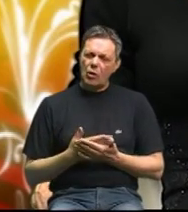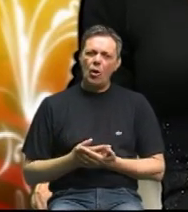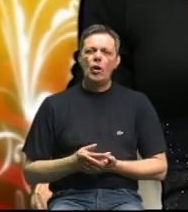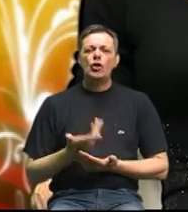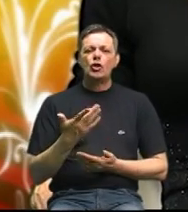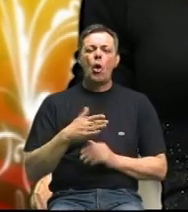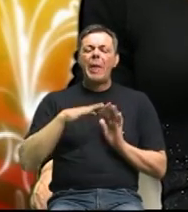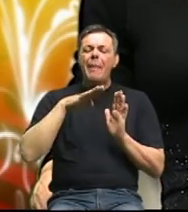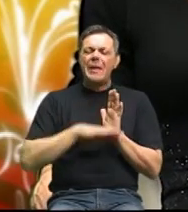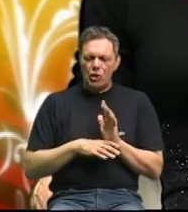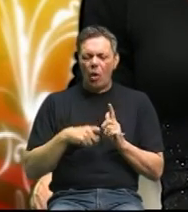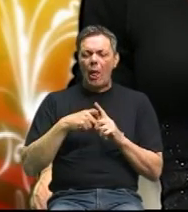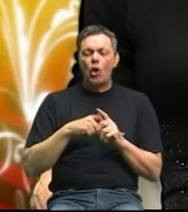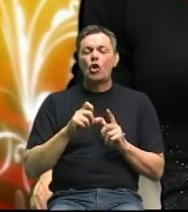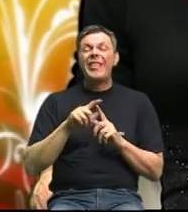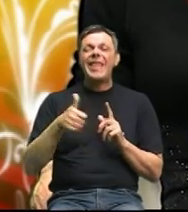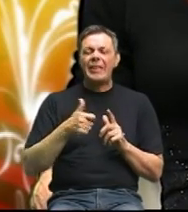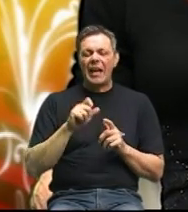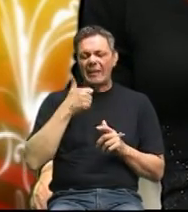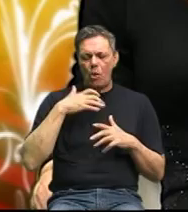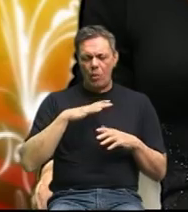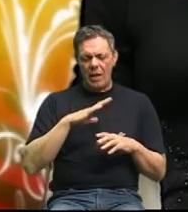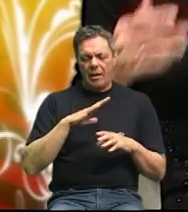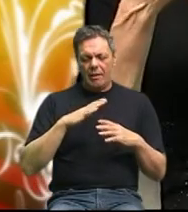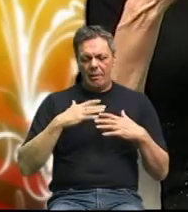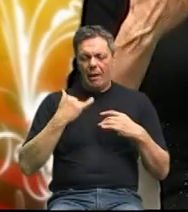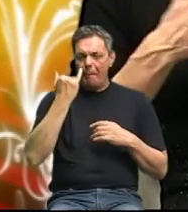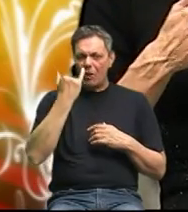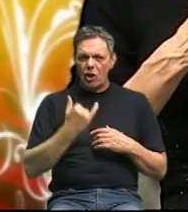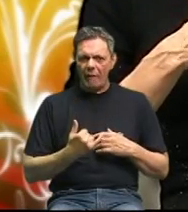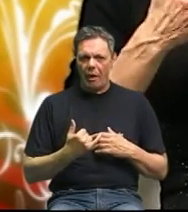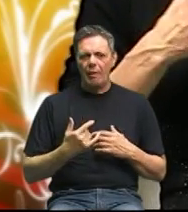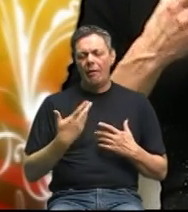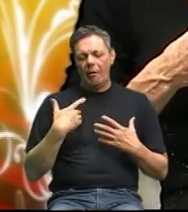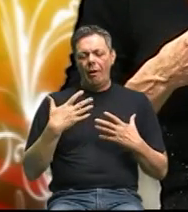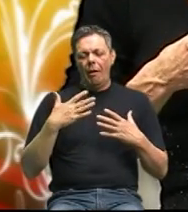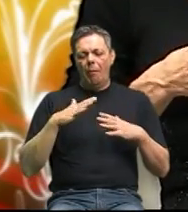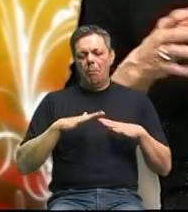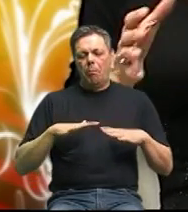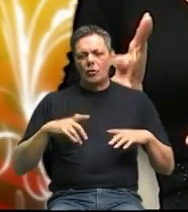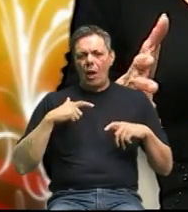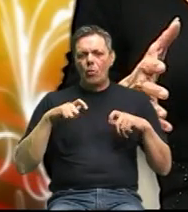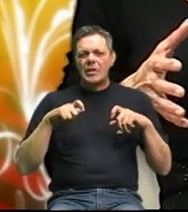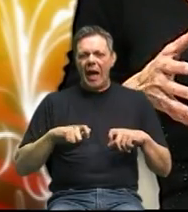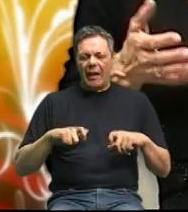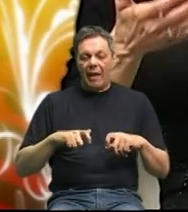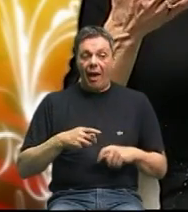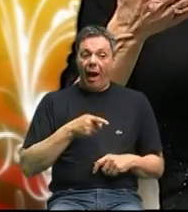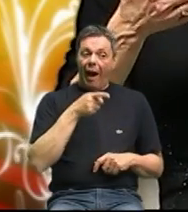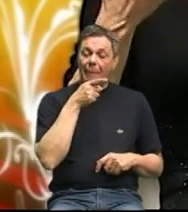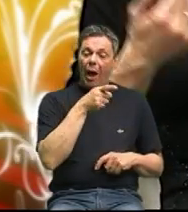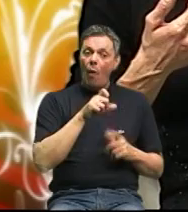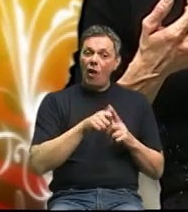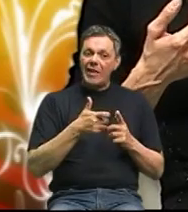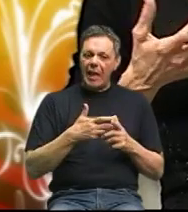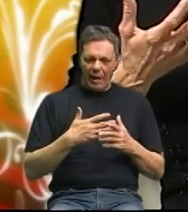niskokalorične diete kad ljudi mršavaju iz mišića postariju ostanu stari na ove diete postaru